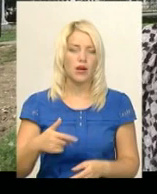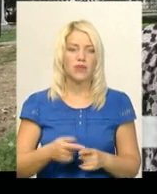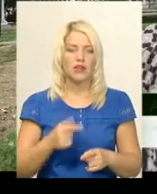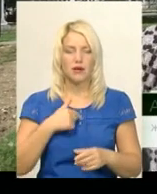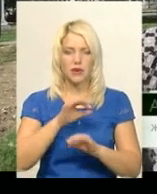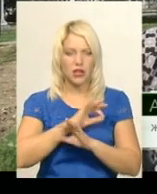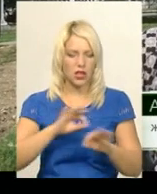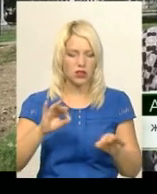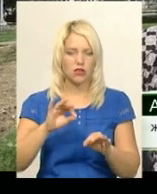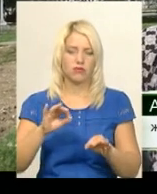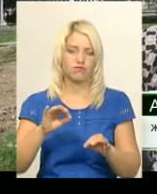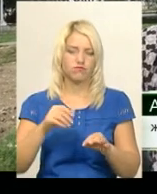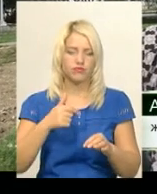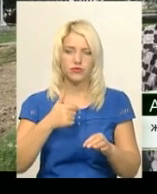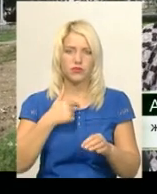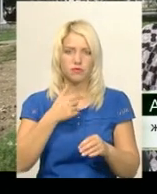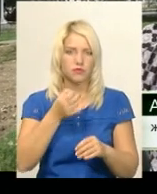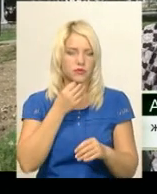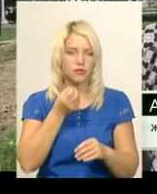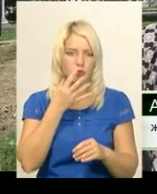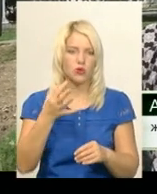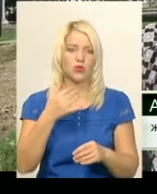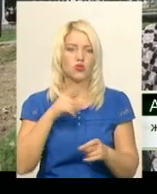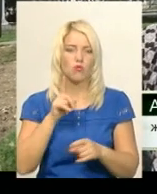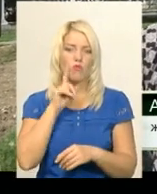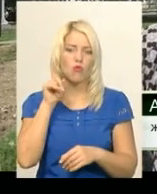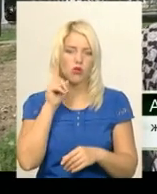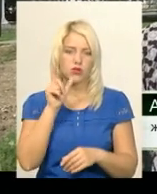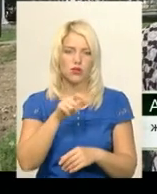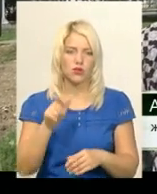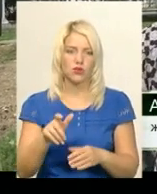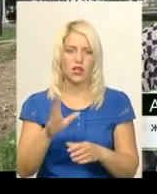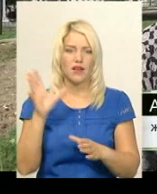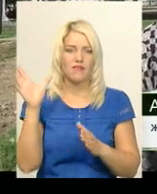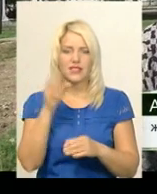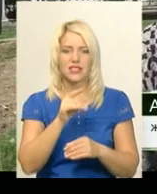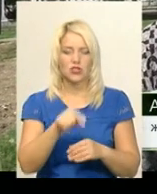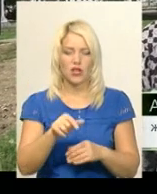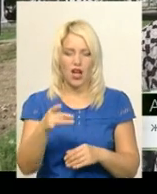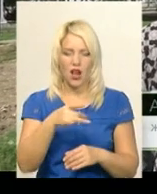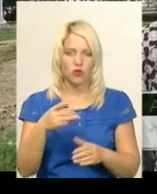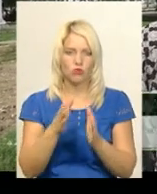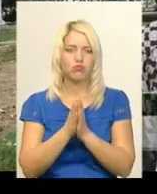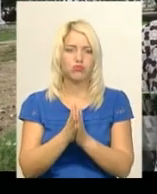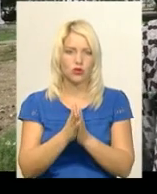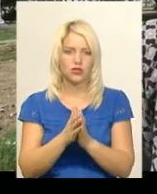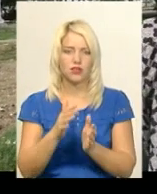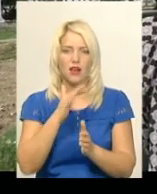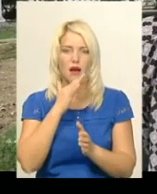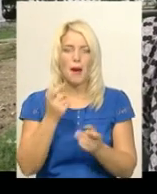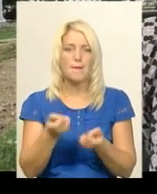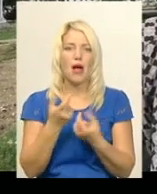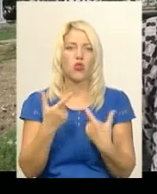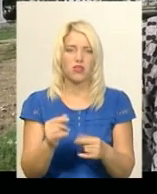ідея, щоб молоде покоління і всі мешканці цього району і нашого міста змогли відпочивати.